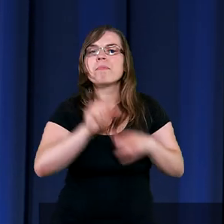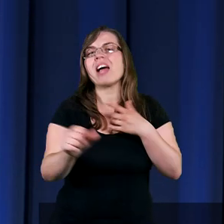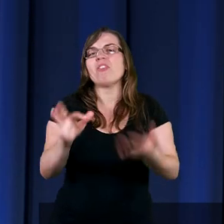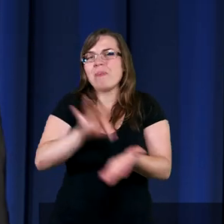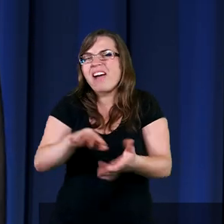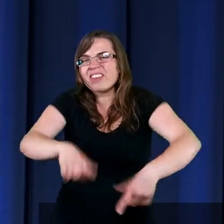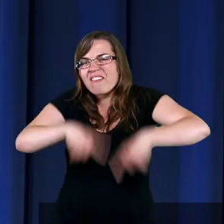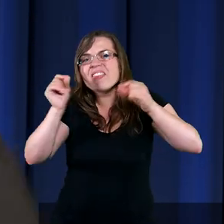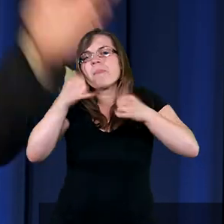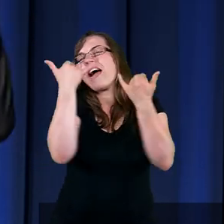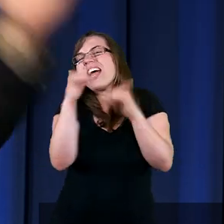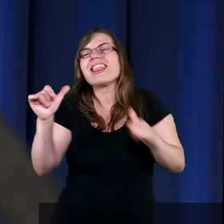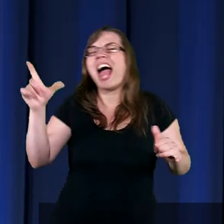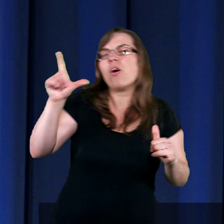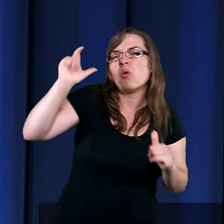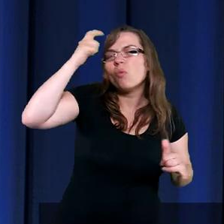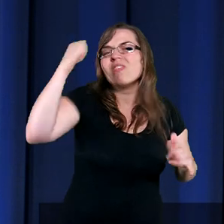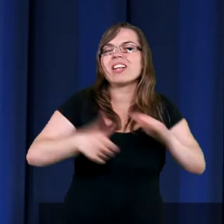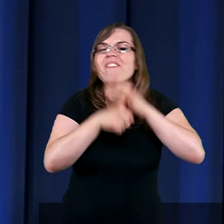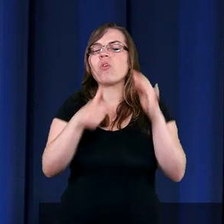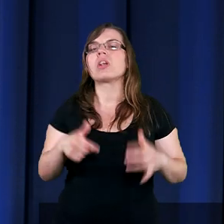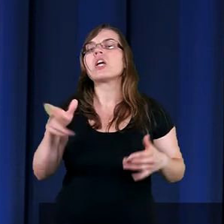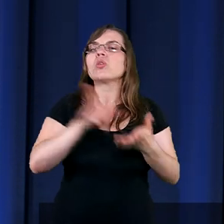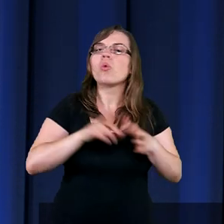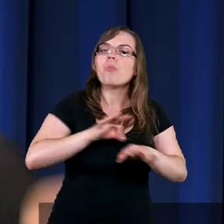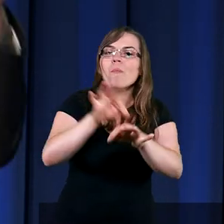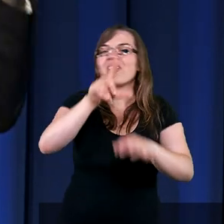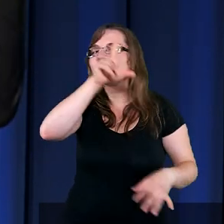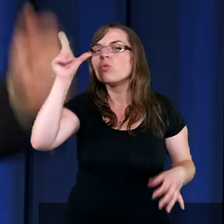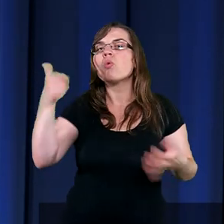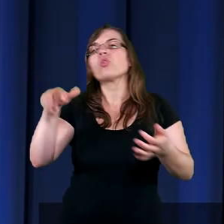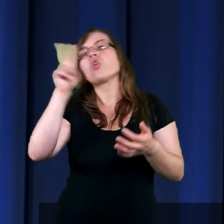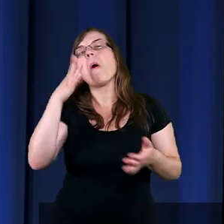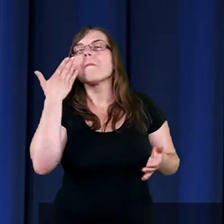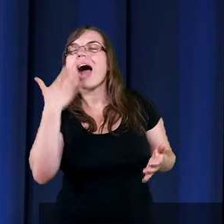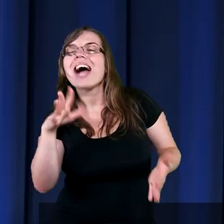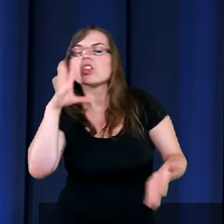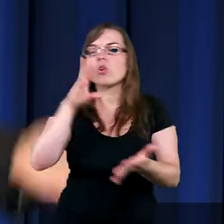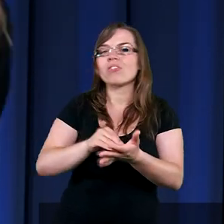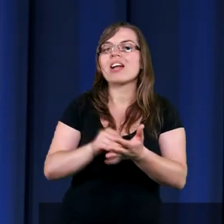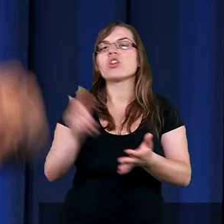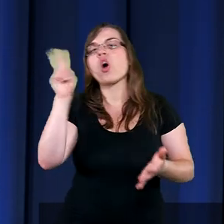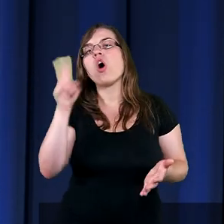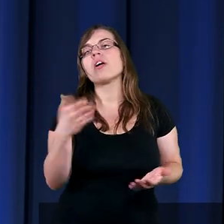wybrał innego lidera. Kogoś innego, kto poprowadzi swój lud. Kogoś bardziej doświadczonego, sensie kogoś z lepszym